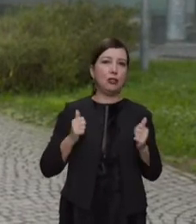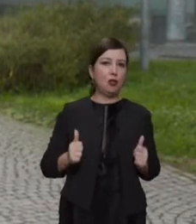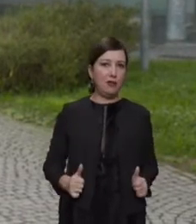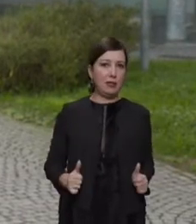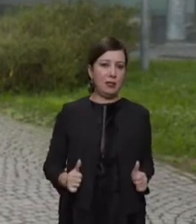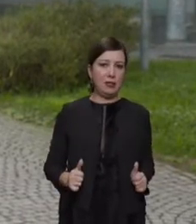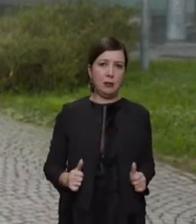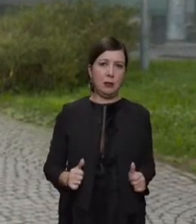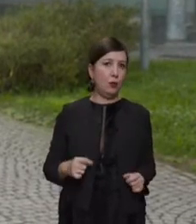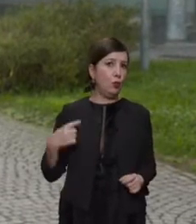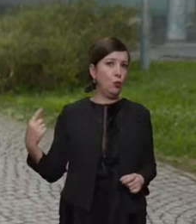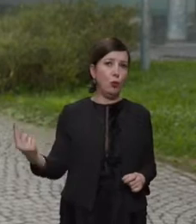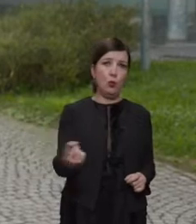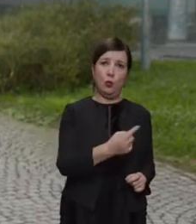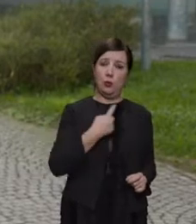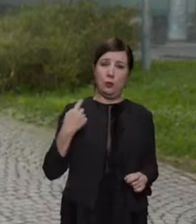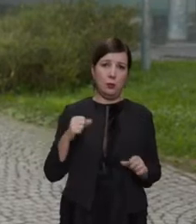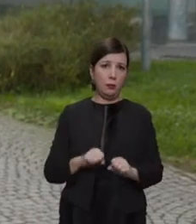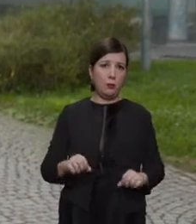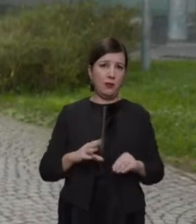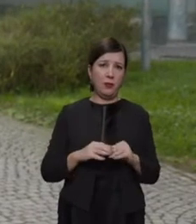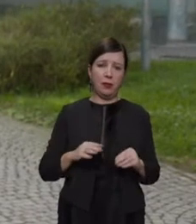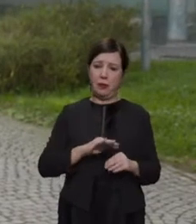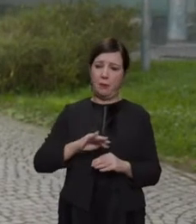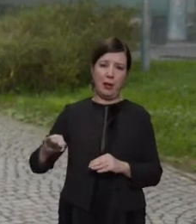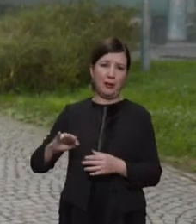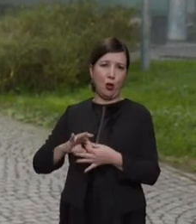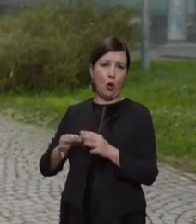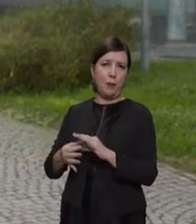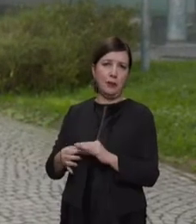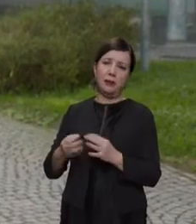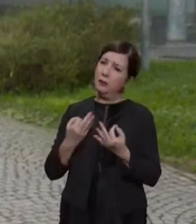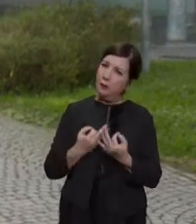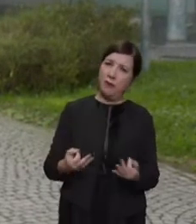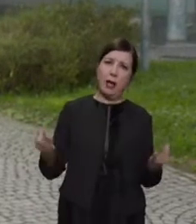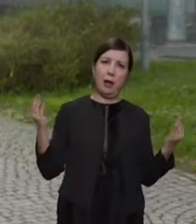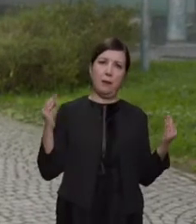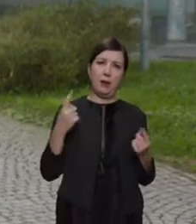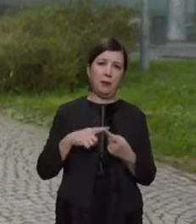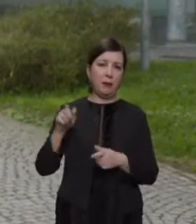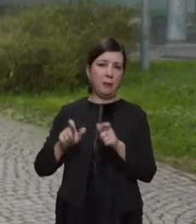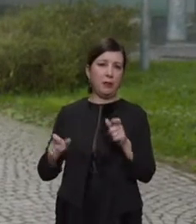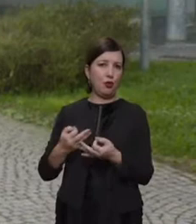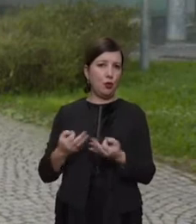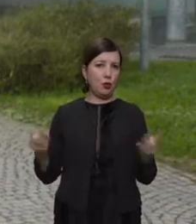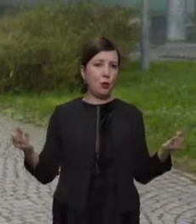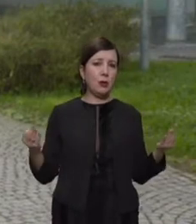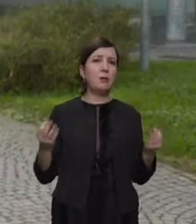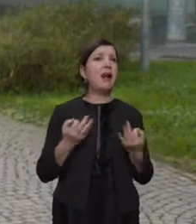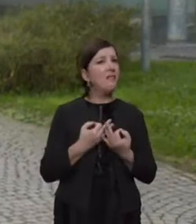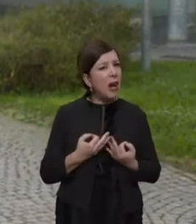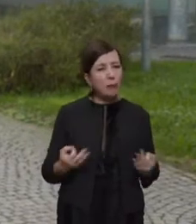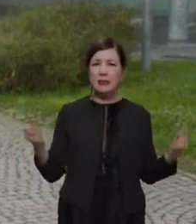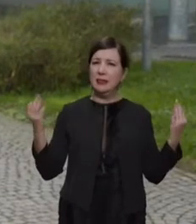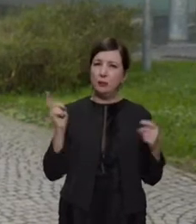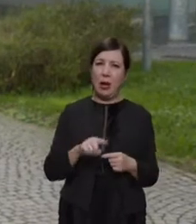fisico, che tutti possono fare indipendentemente dalle Olimpiadi, che va bene per le persone normali, ma